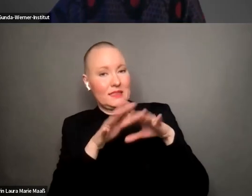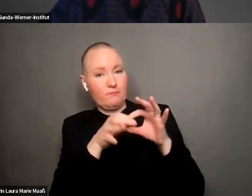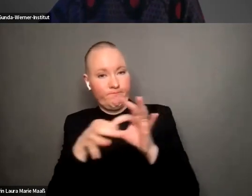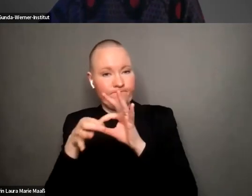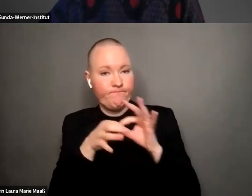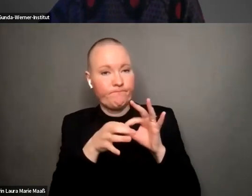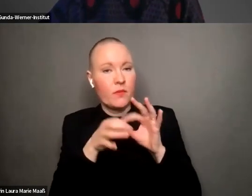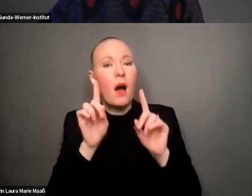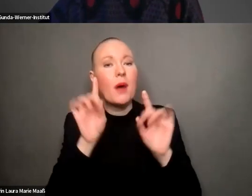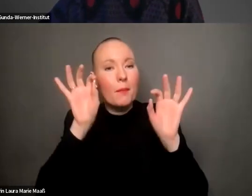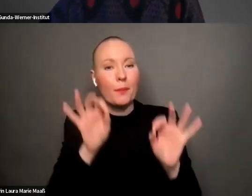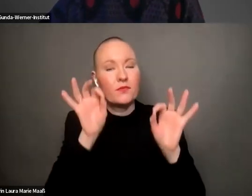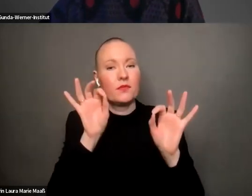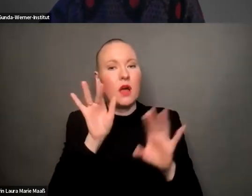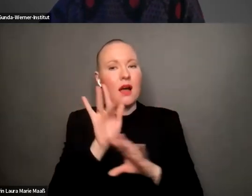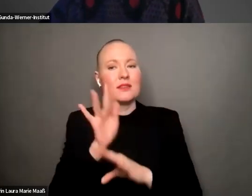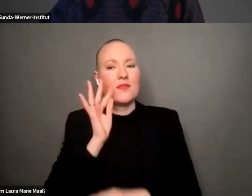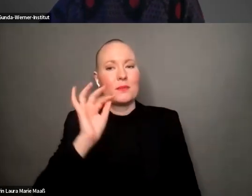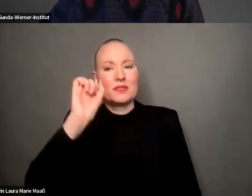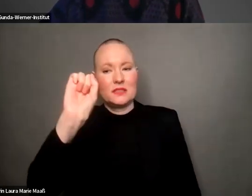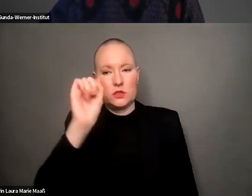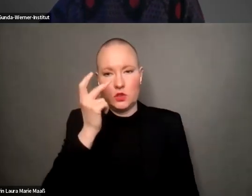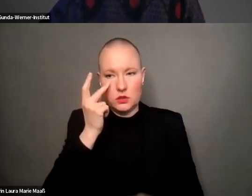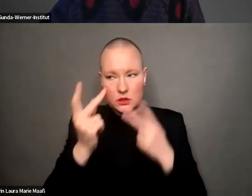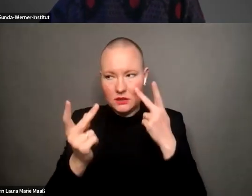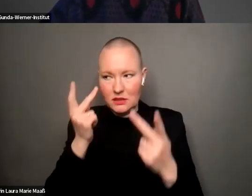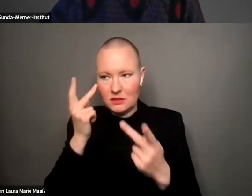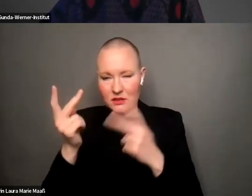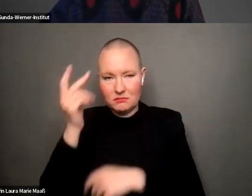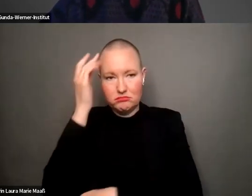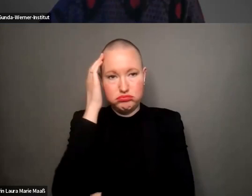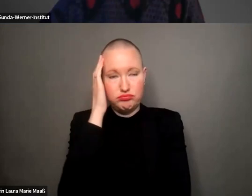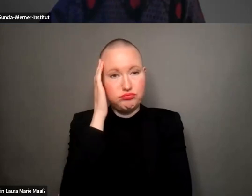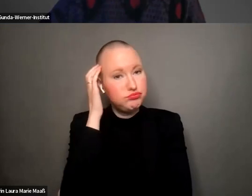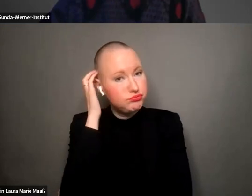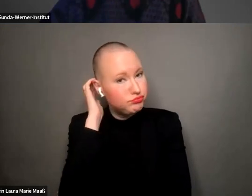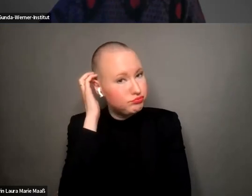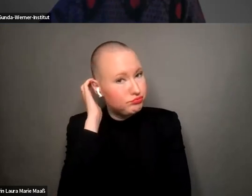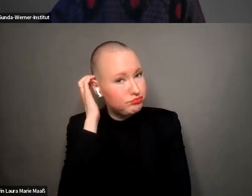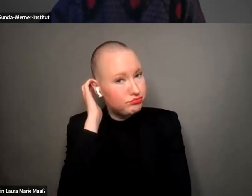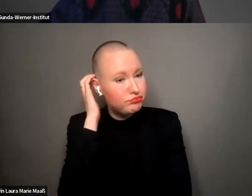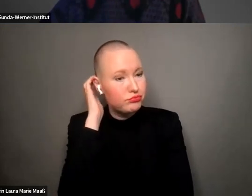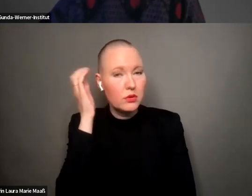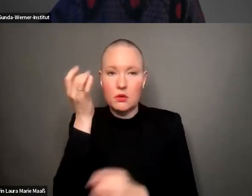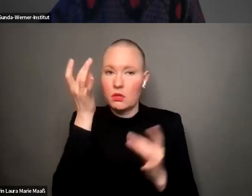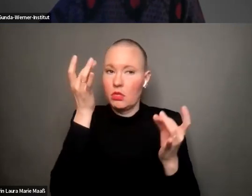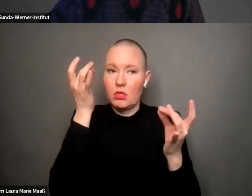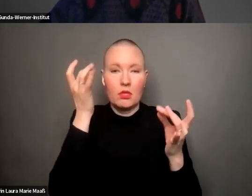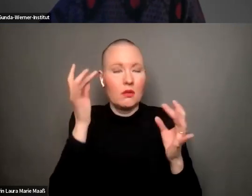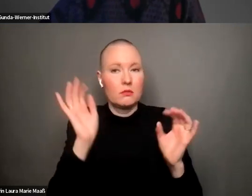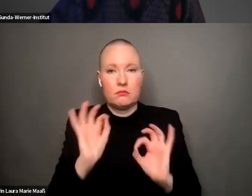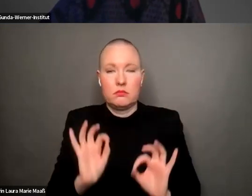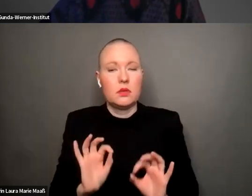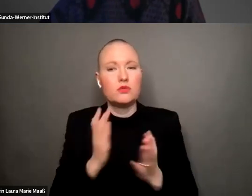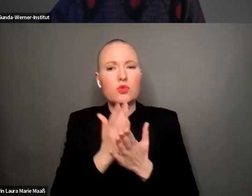antifeministischen beiträge sehe und höre hier mich gruselt das einfach total ich mache seit 30 jahren frauen